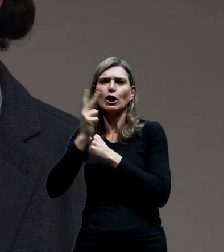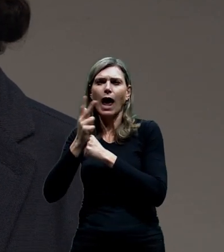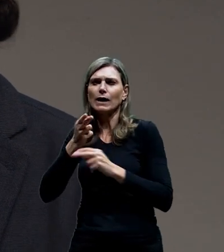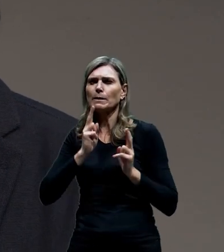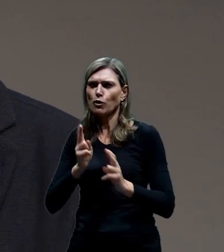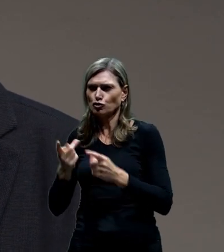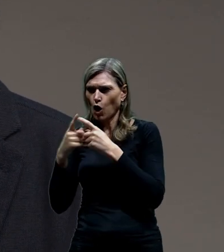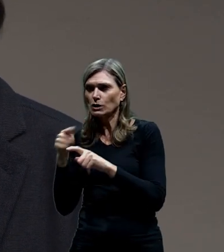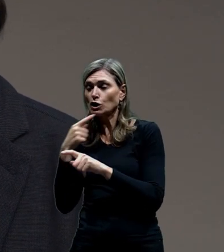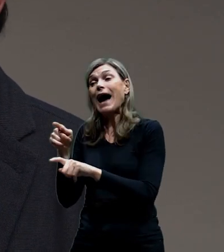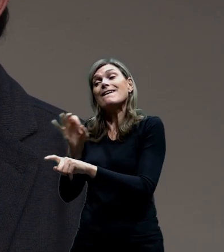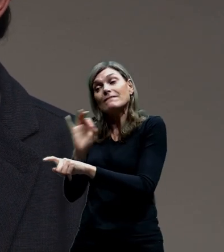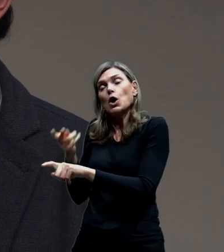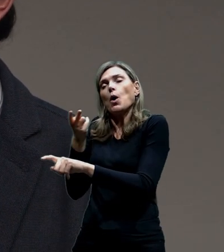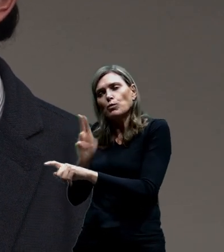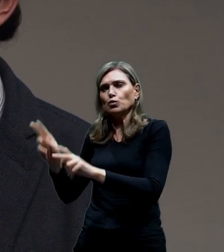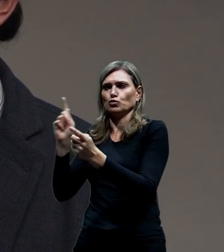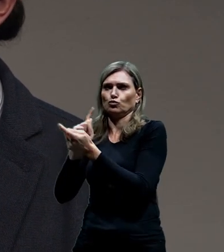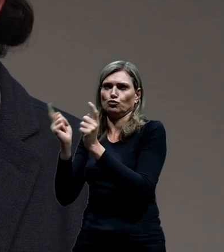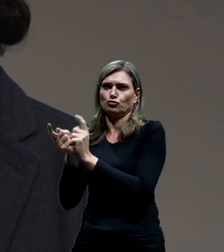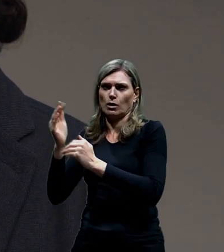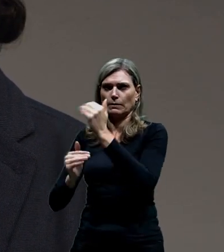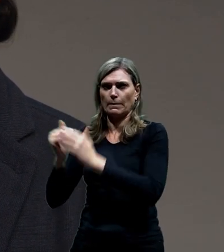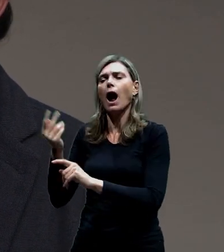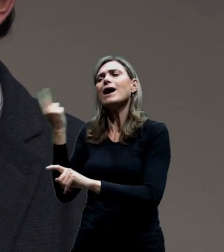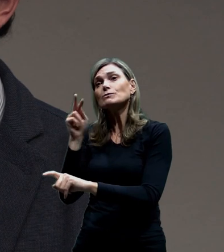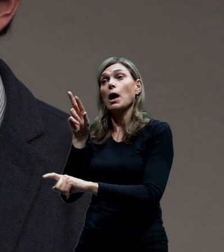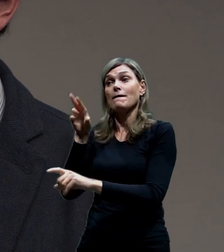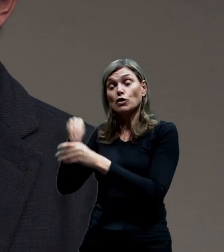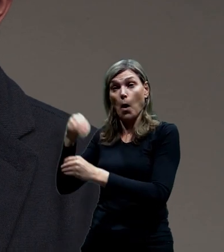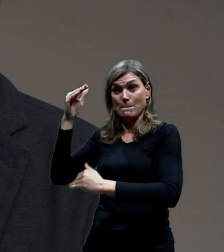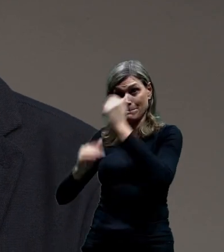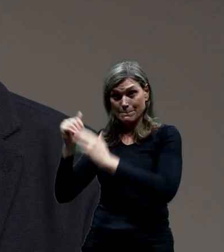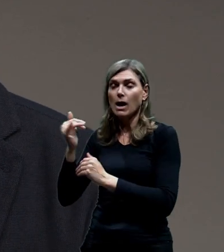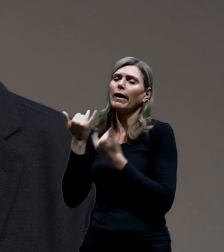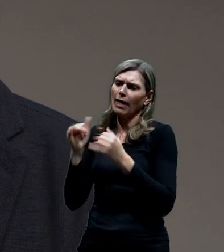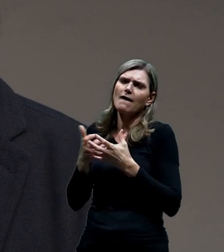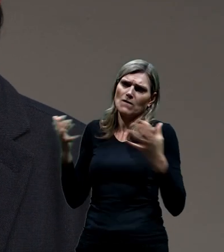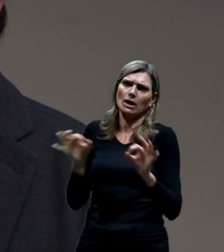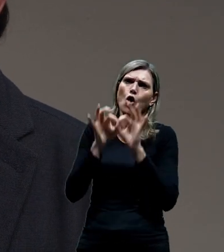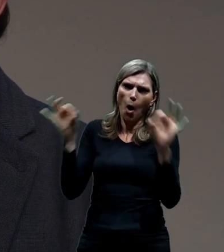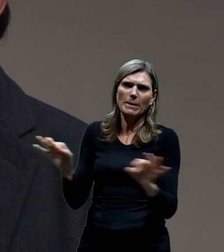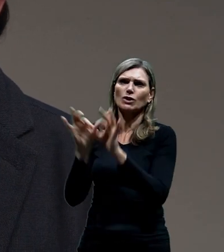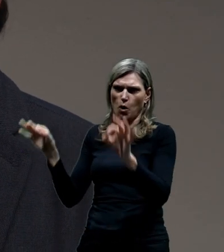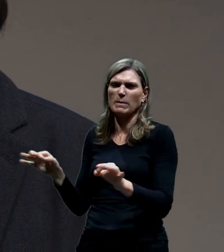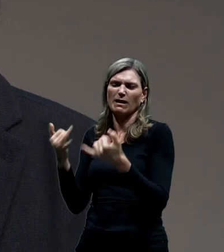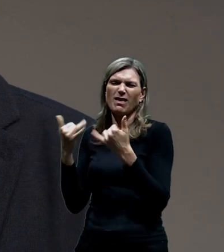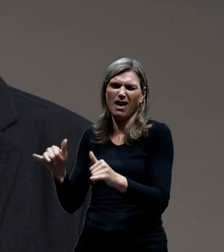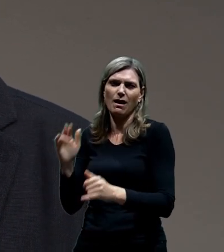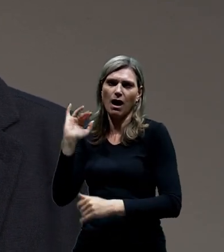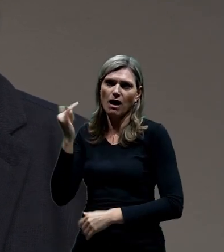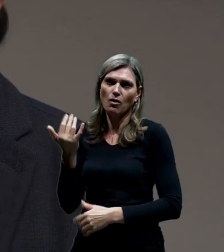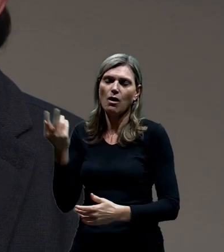realizovat, tak i ta znamenala nějaká velká omezení v době výstavby. Tak určitě uvidíme a